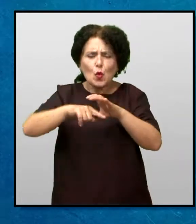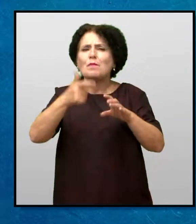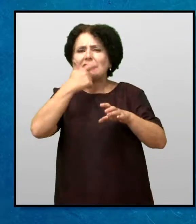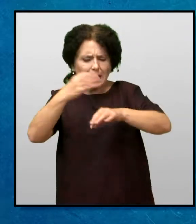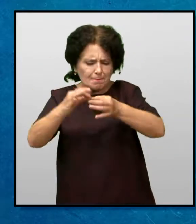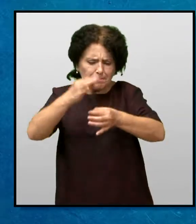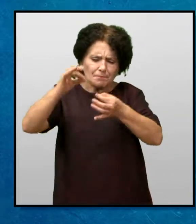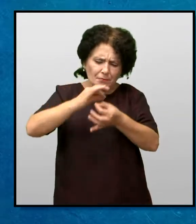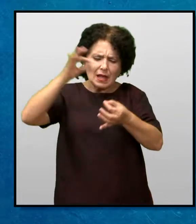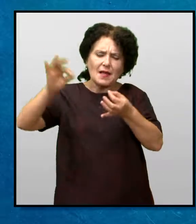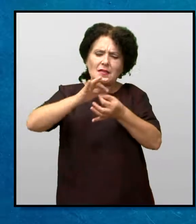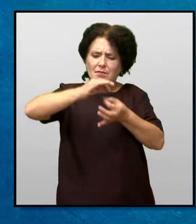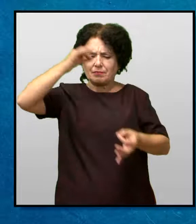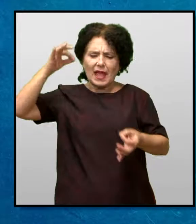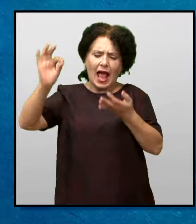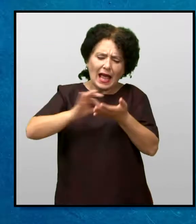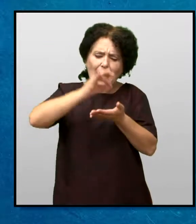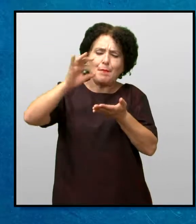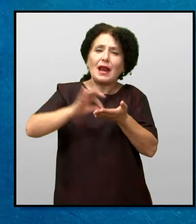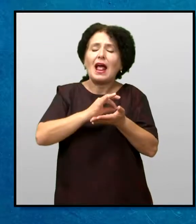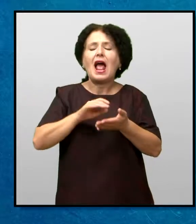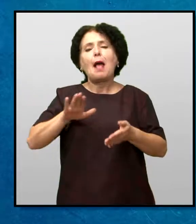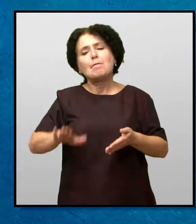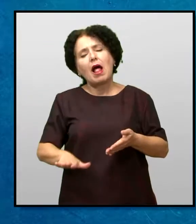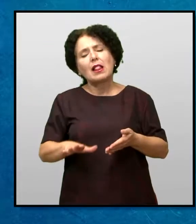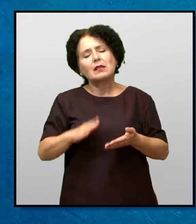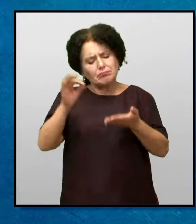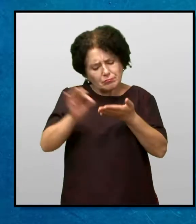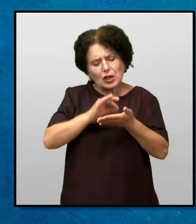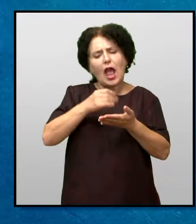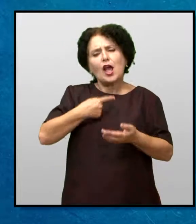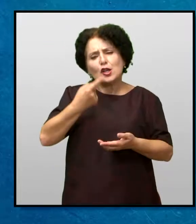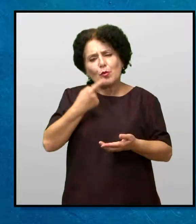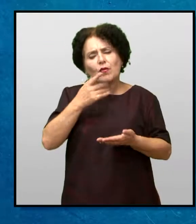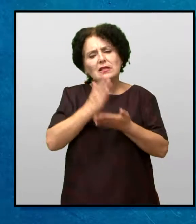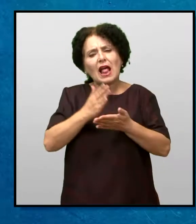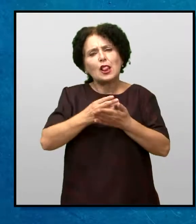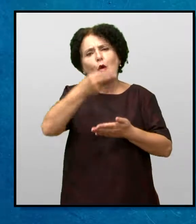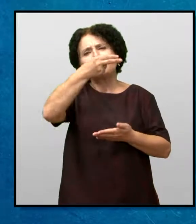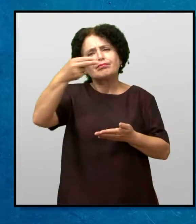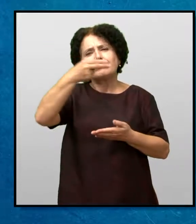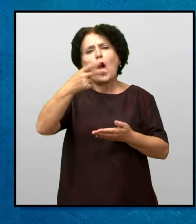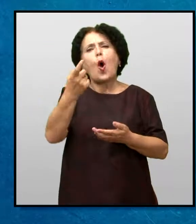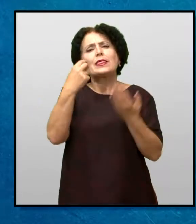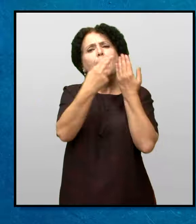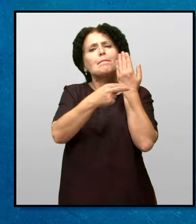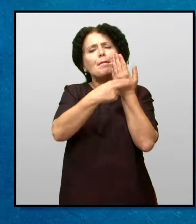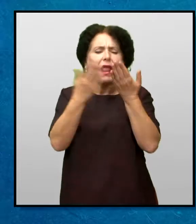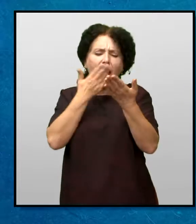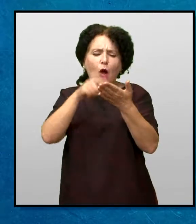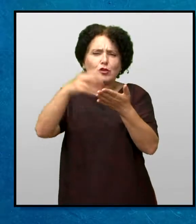До дека го правеше тоа Таа ги повторуваше стиховите Што ги имаше научено од Библијата